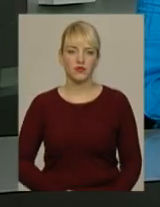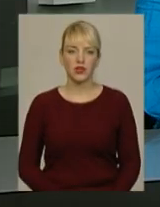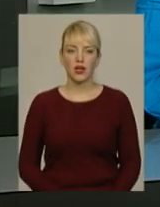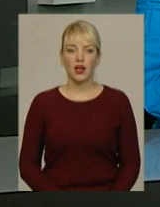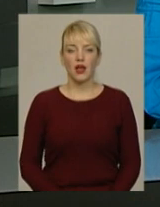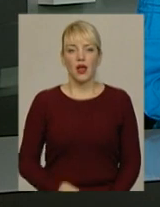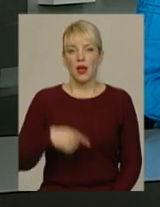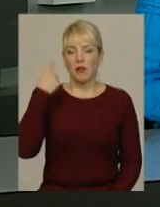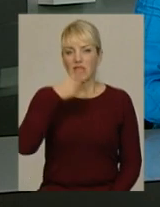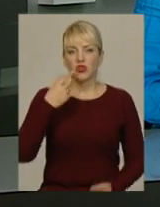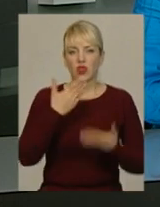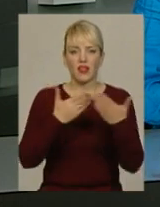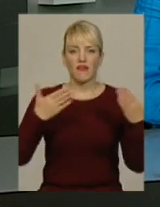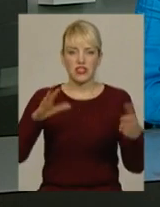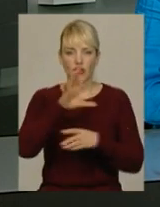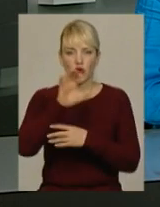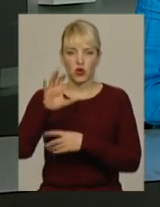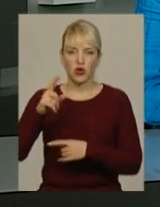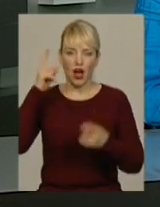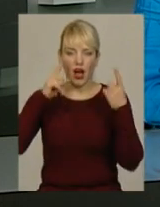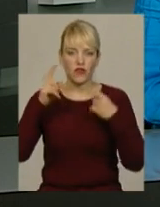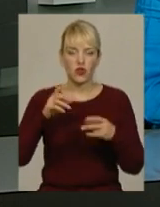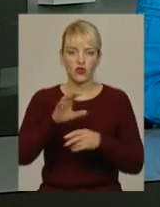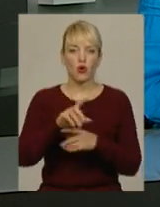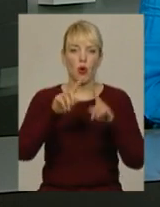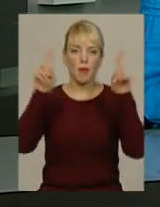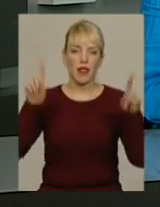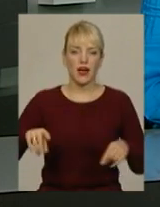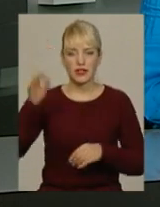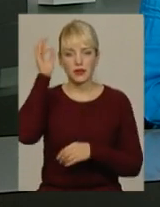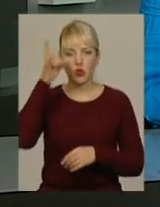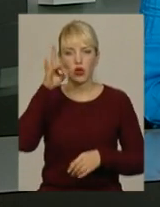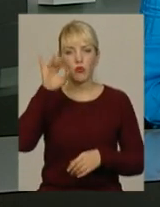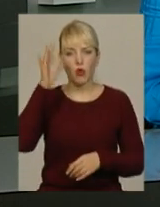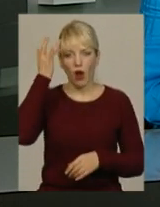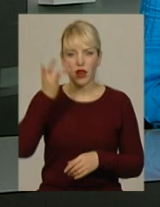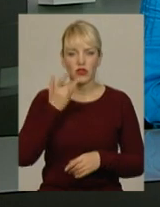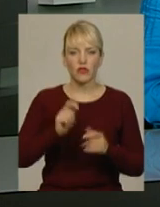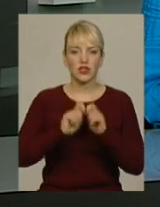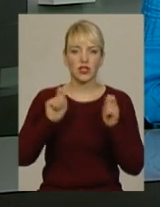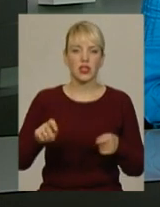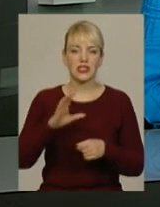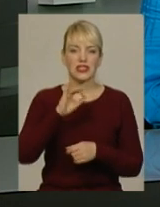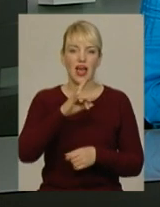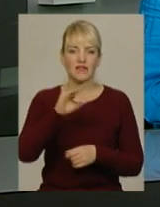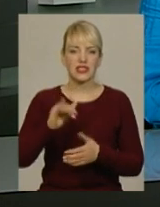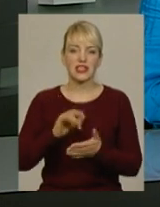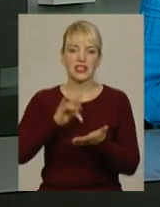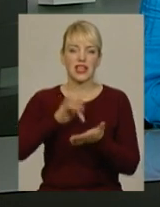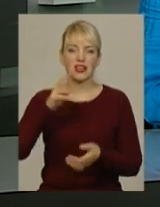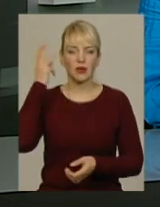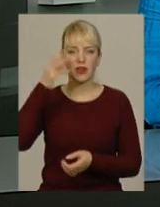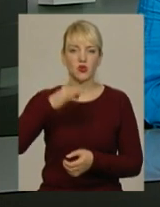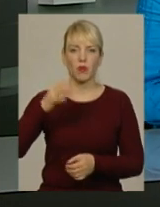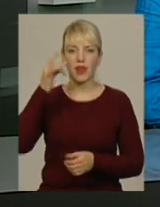Персональна виставка фотографій і авторського плакату з назвою «Спогади про літо» відкрилась у сервісному центрі «Хмельницьк